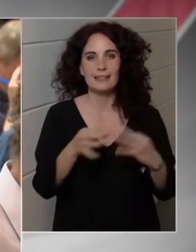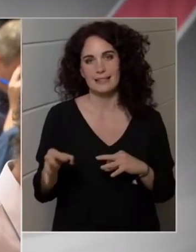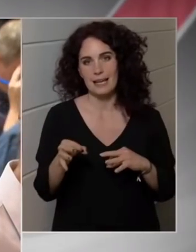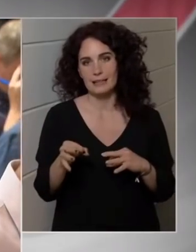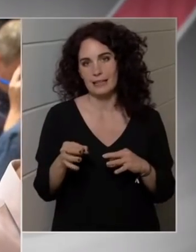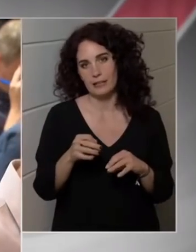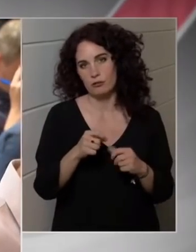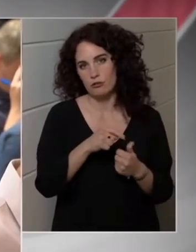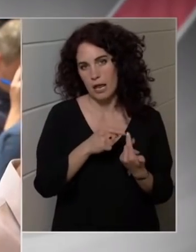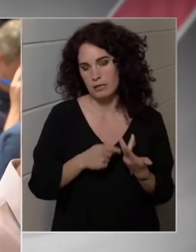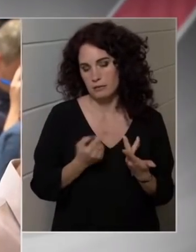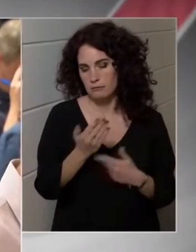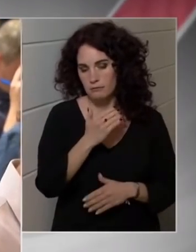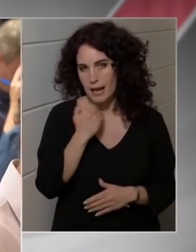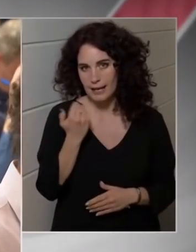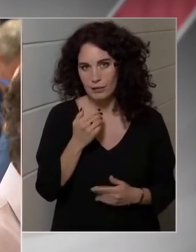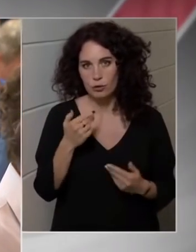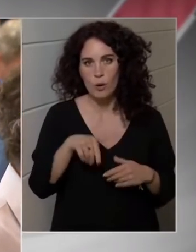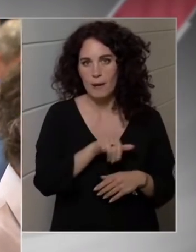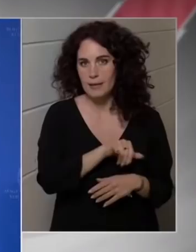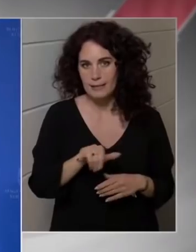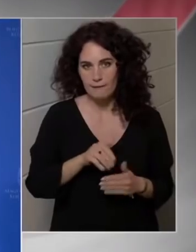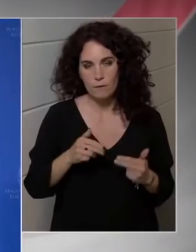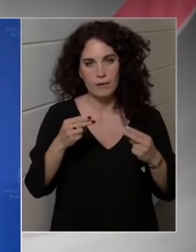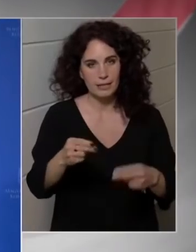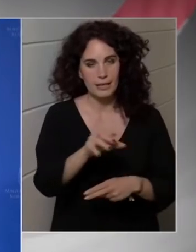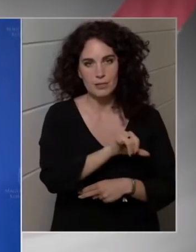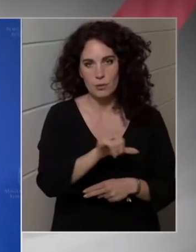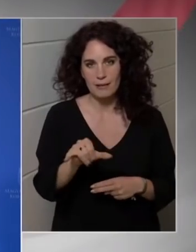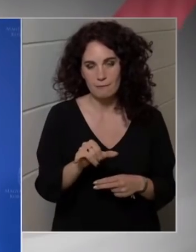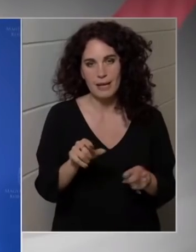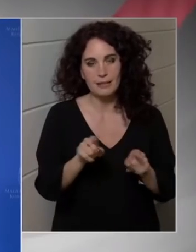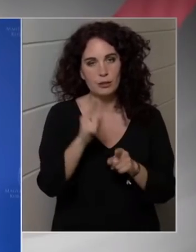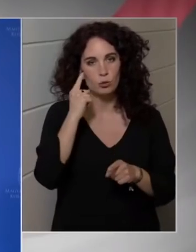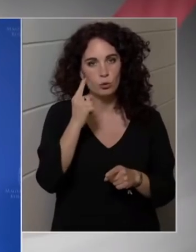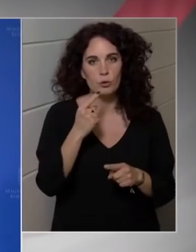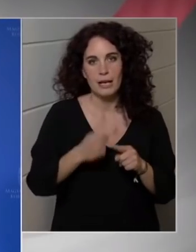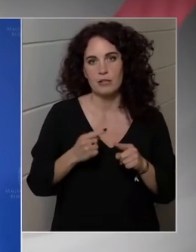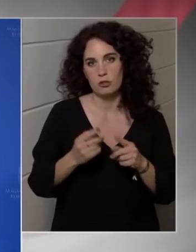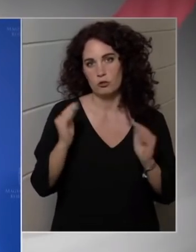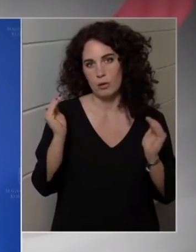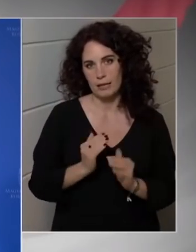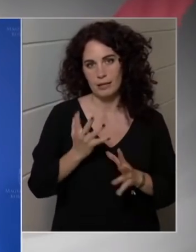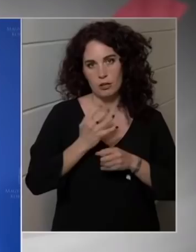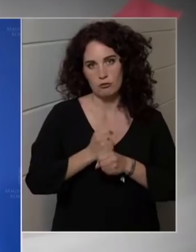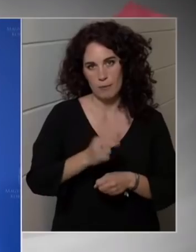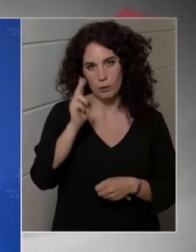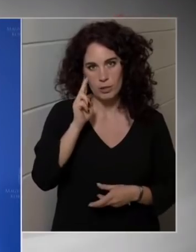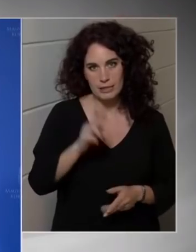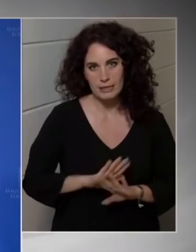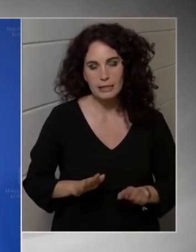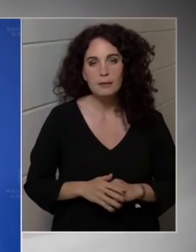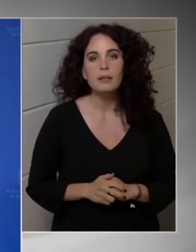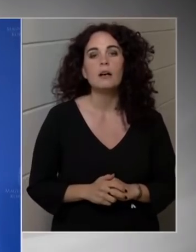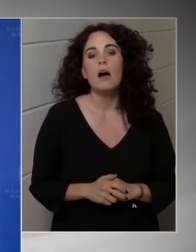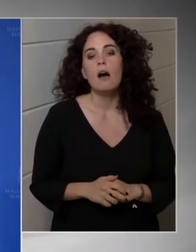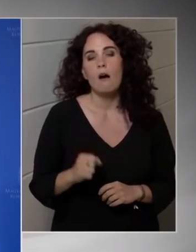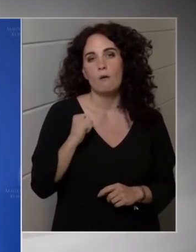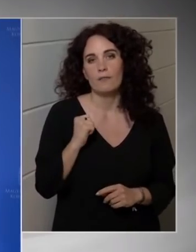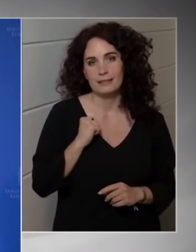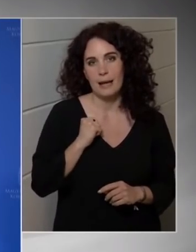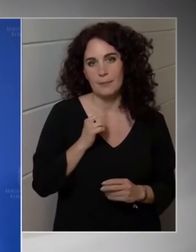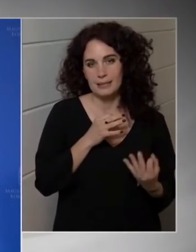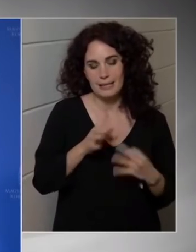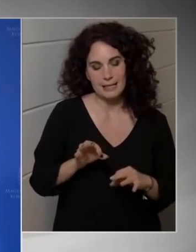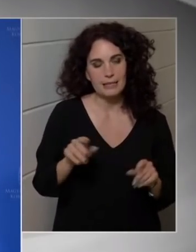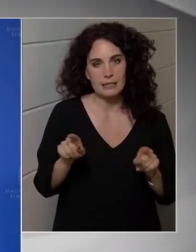érdekében. Úgy látjuk, hogy nagy intézkedéseként ezek elegendőek, mind